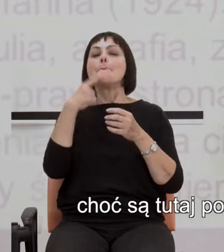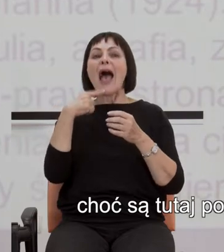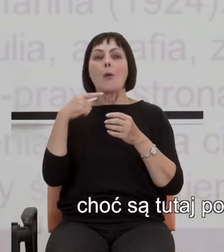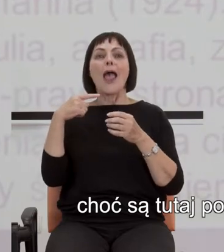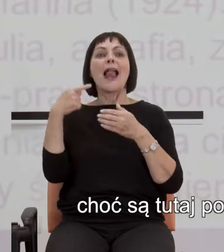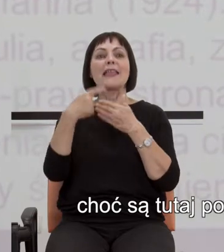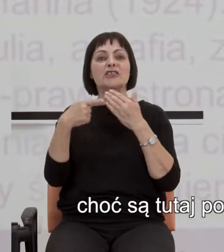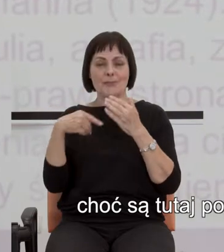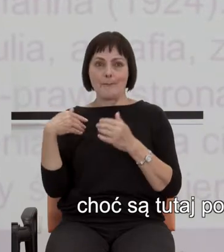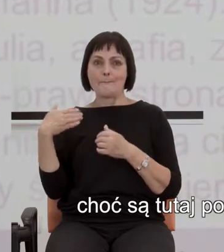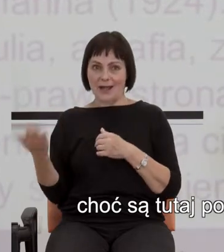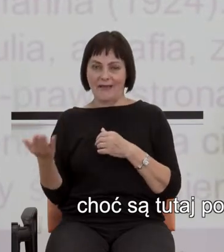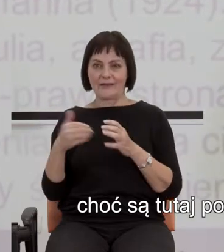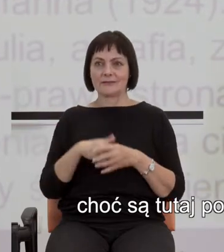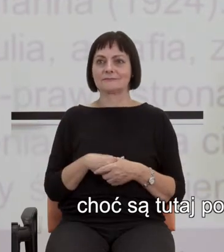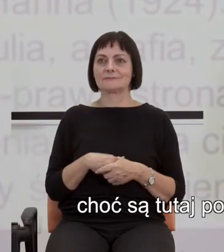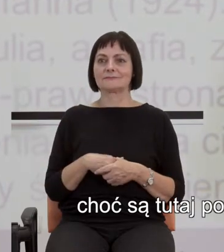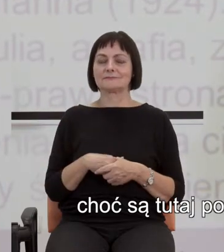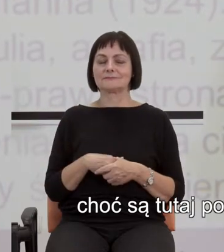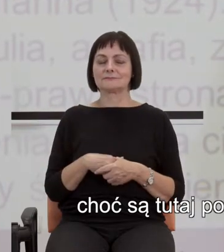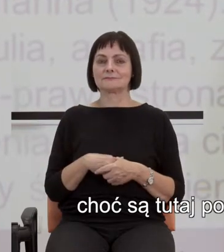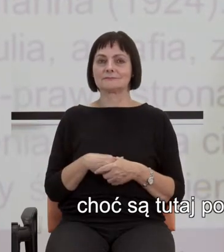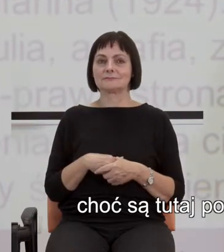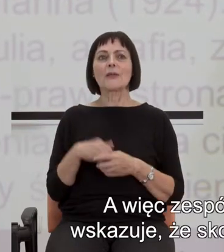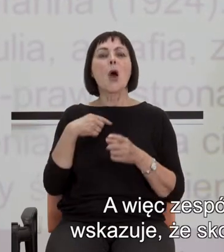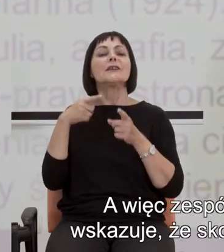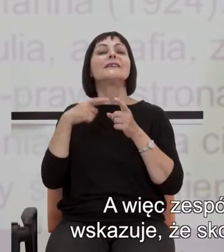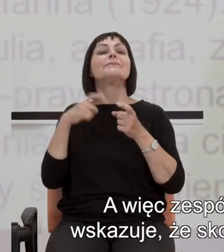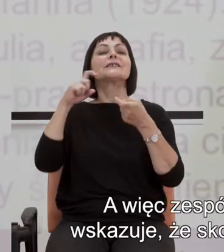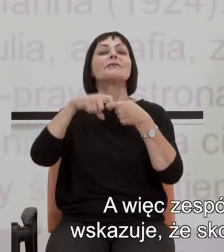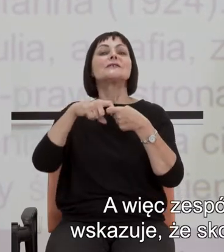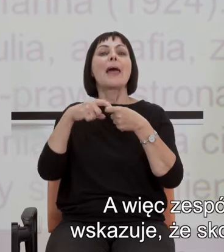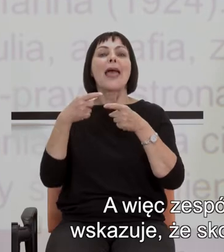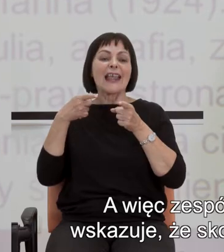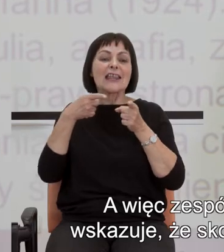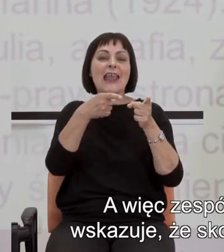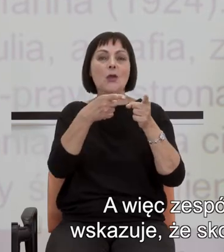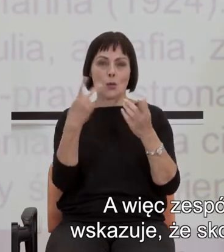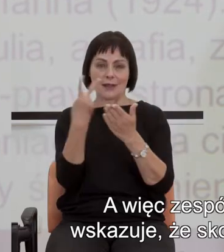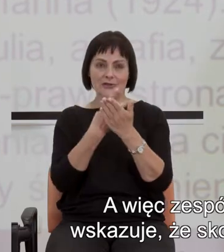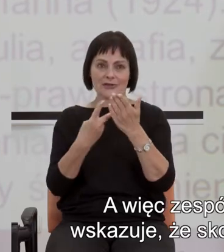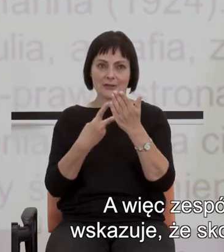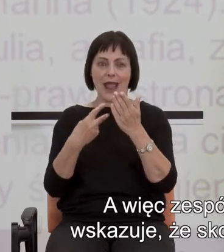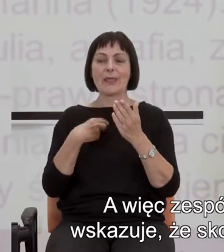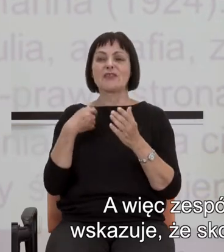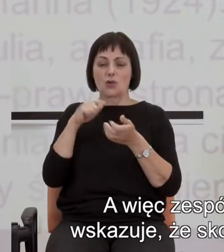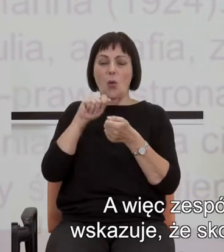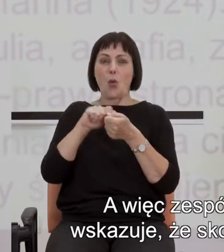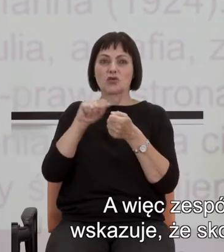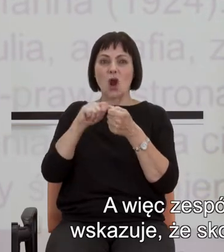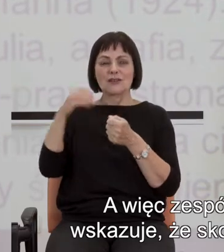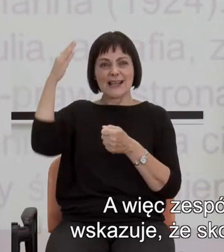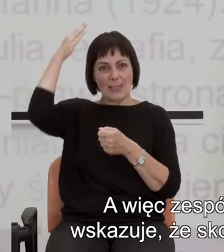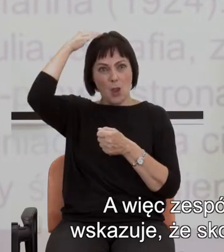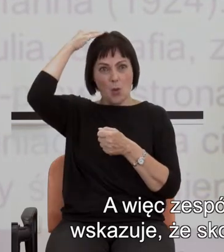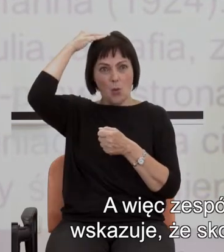dyskusje, po prostu z kierunkiem czytania. A więc zespół Gerstmana uszkodzenia kory